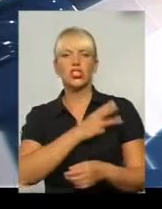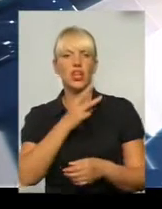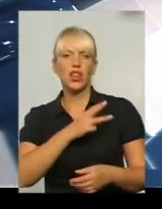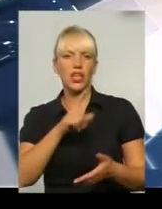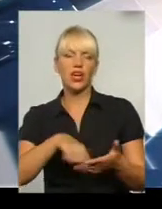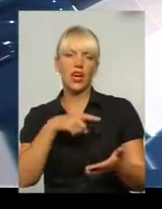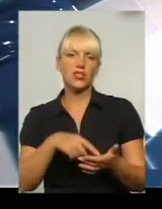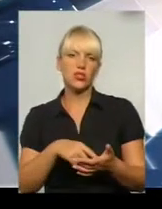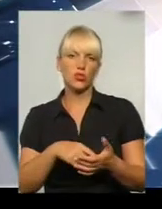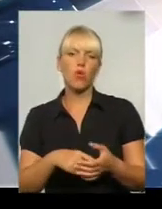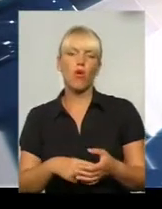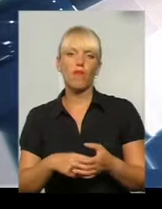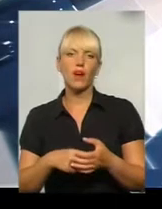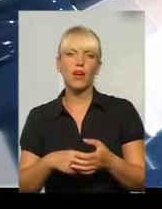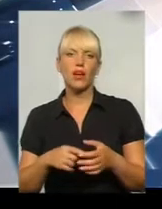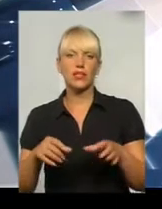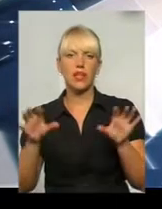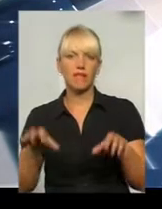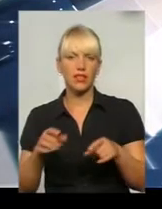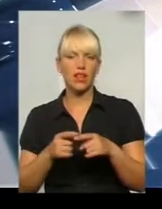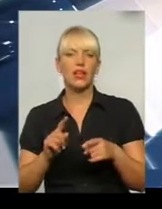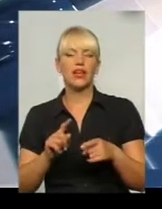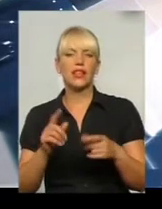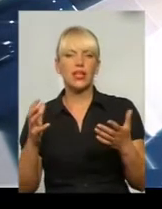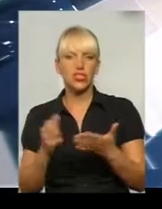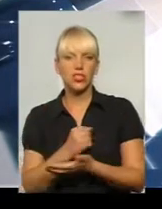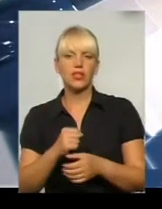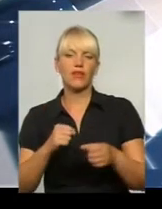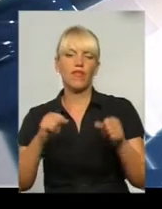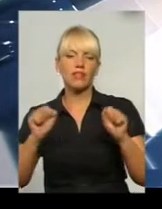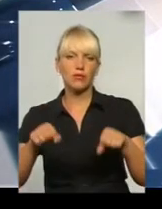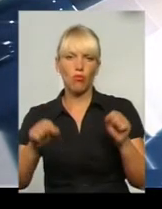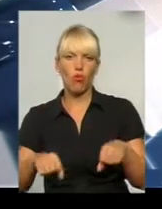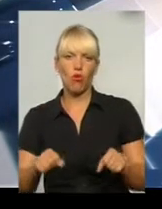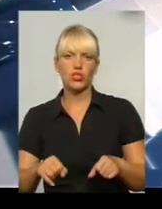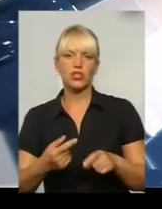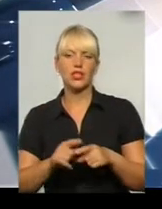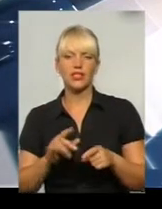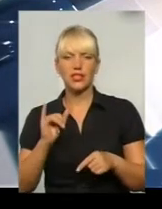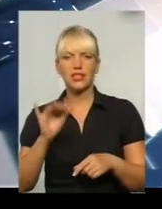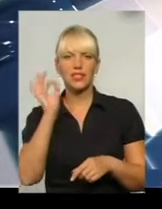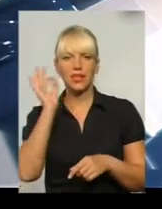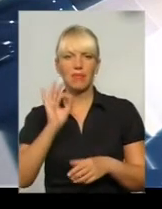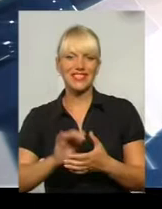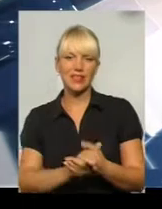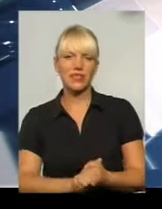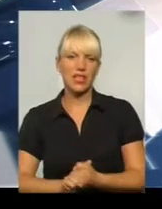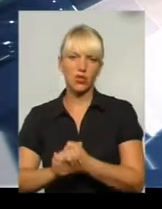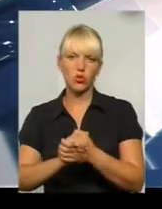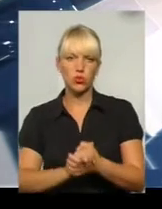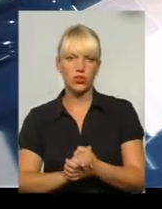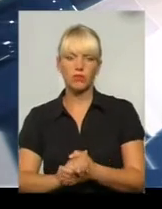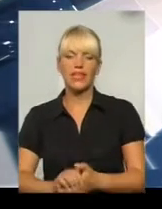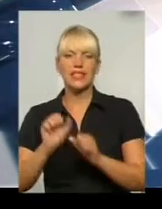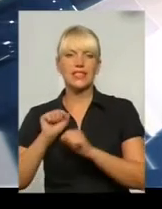совмєтно ми нашли можливість і з Немецким Союзом Защити Животних в 2005